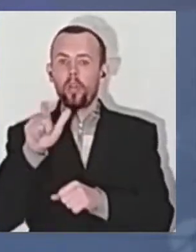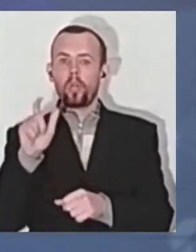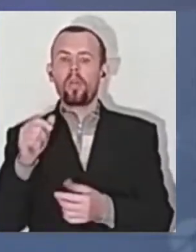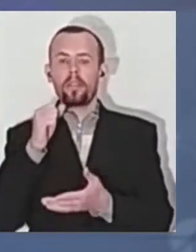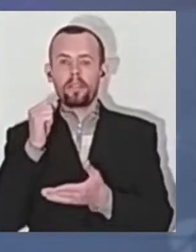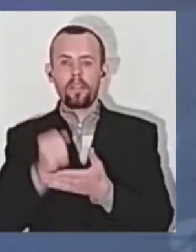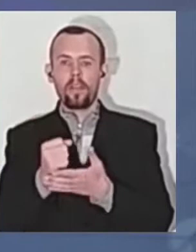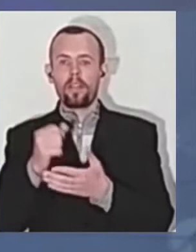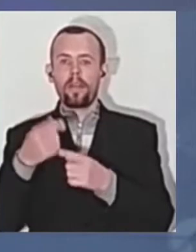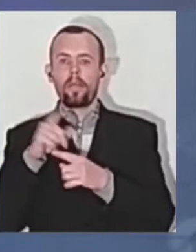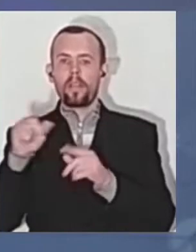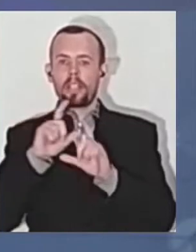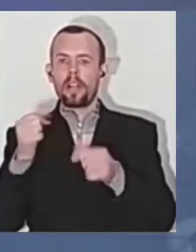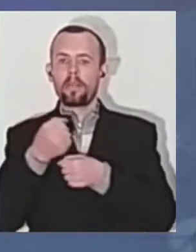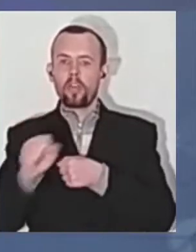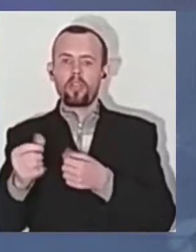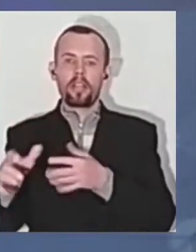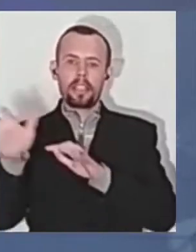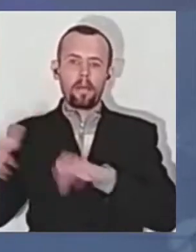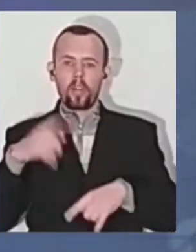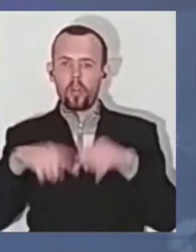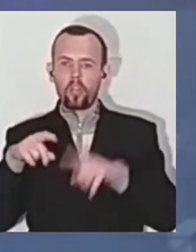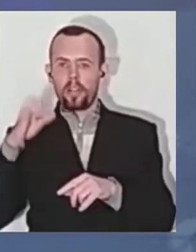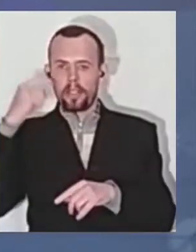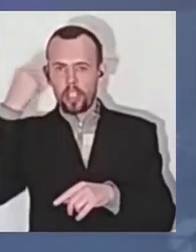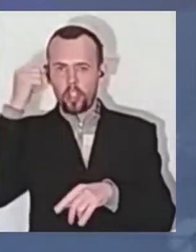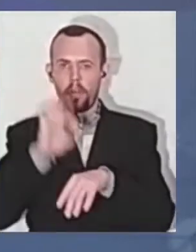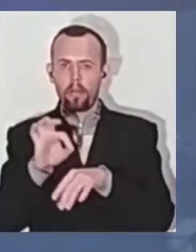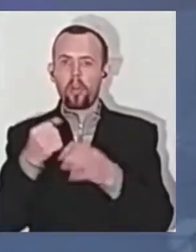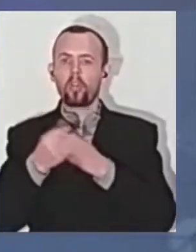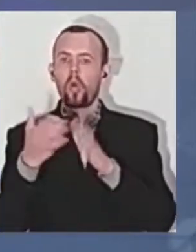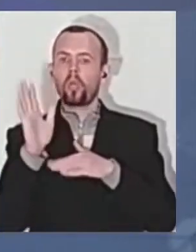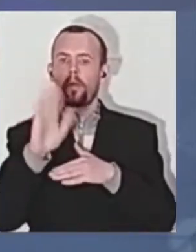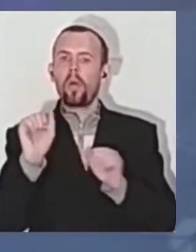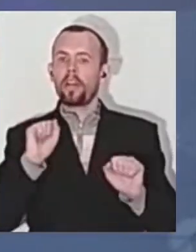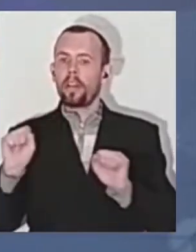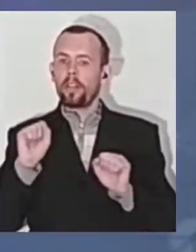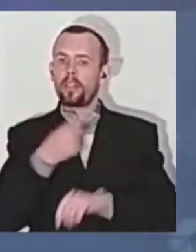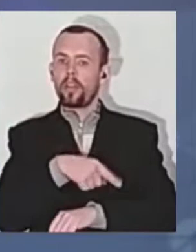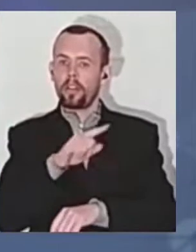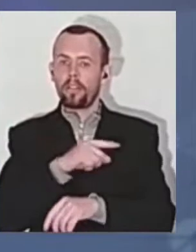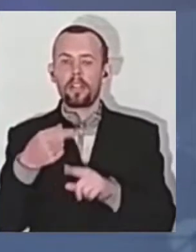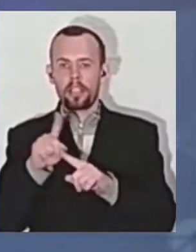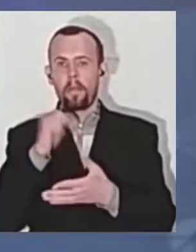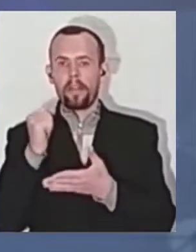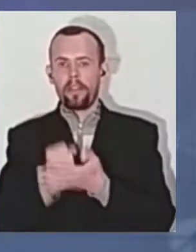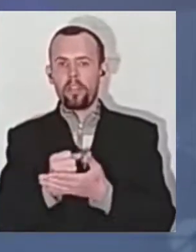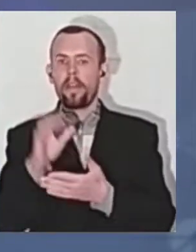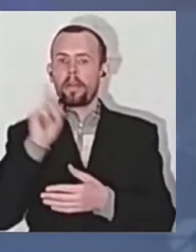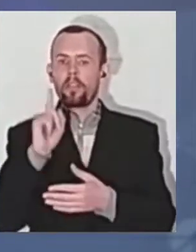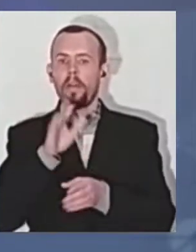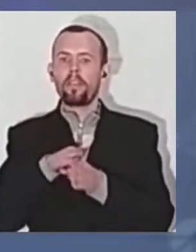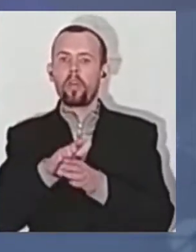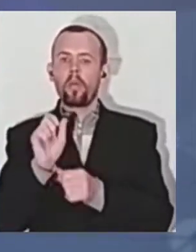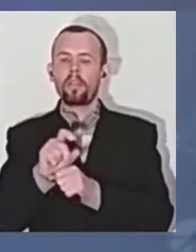керівництво медзакладу змушує їх забрати родичів з психічними хворобами додому. Керівництво лікарні це підтверджує. Тимчасова виконувачка обов